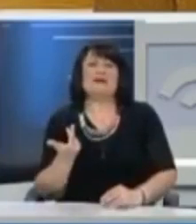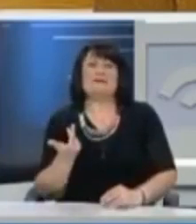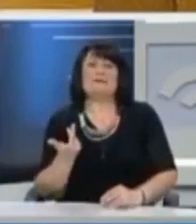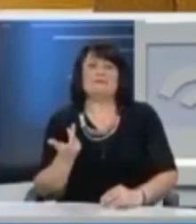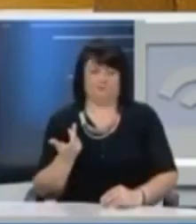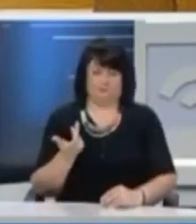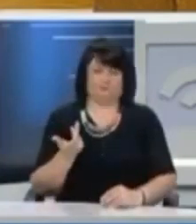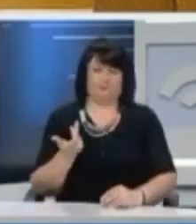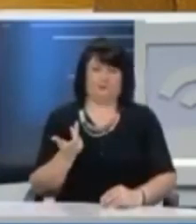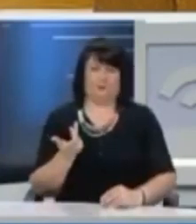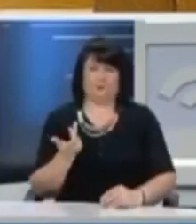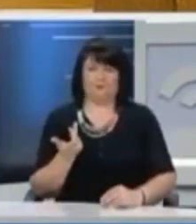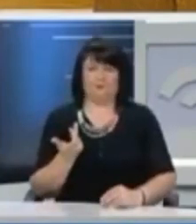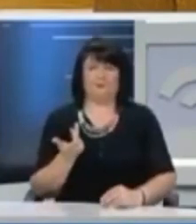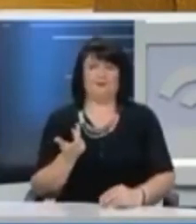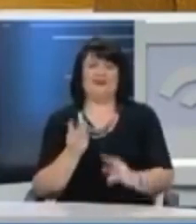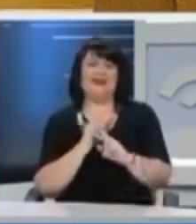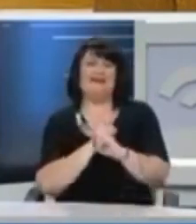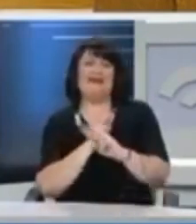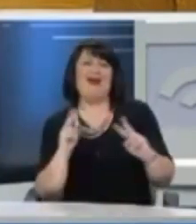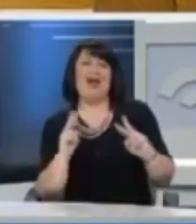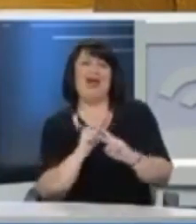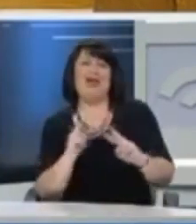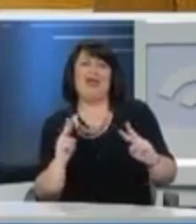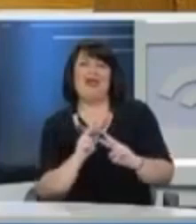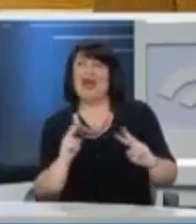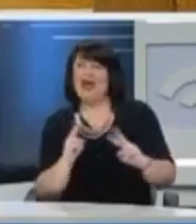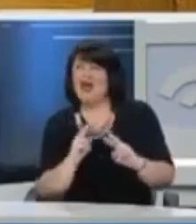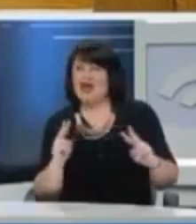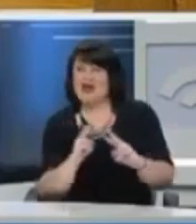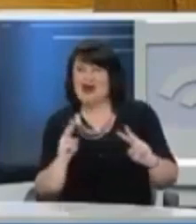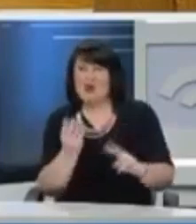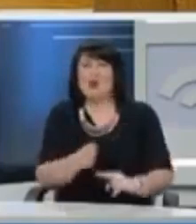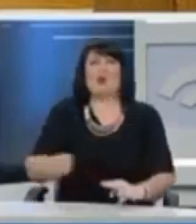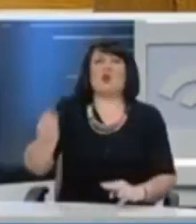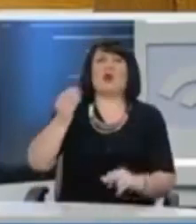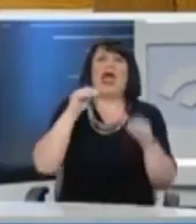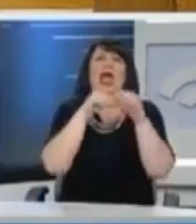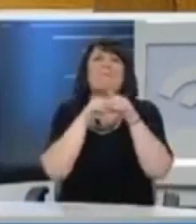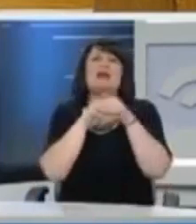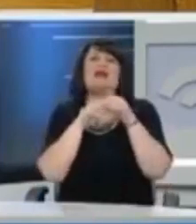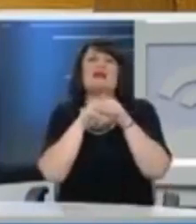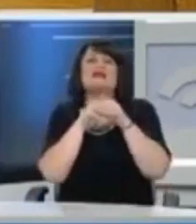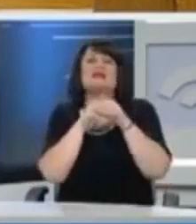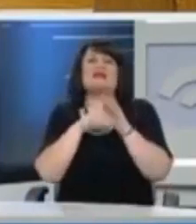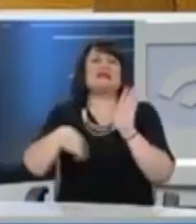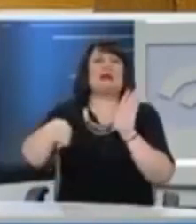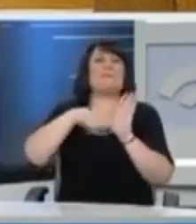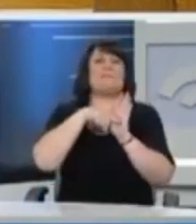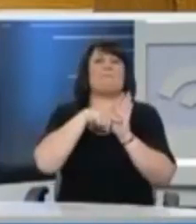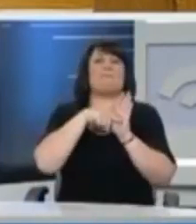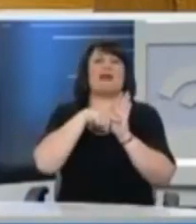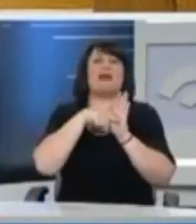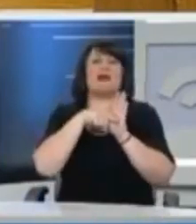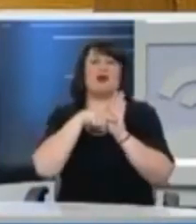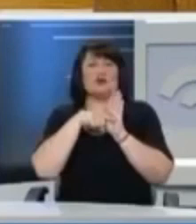με τις καθαρές υπερβάλλουσες επενδύσεις, μείων το